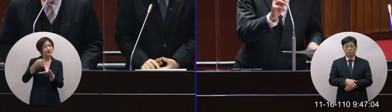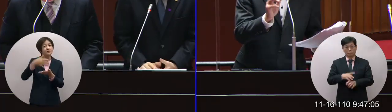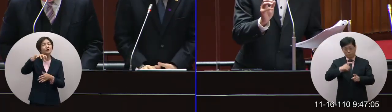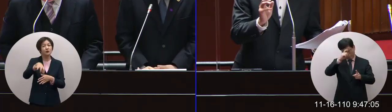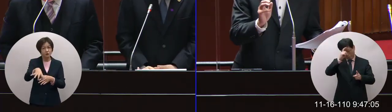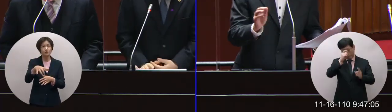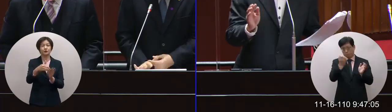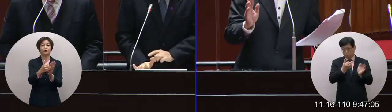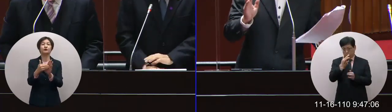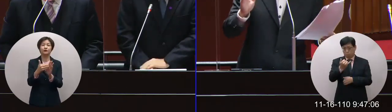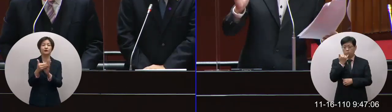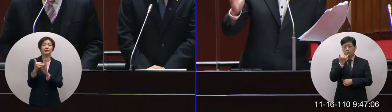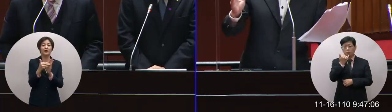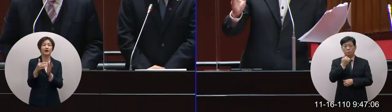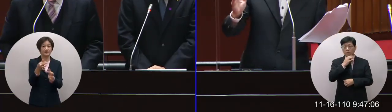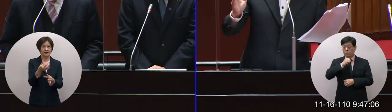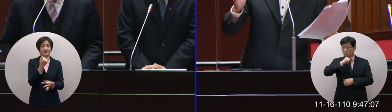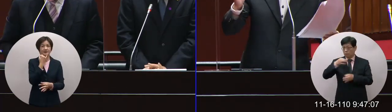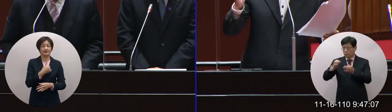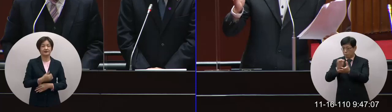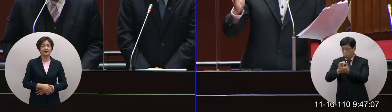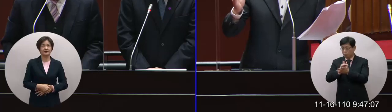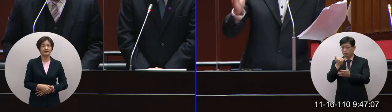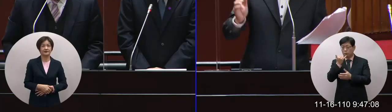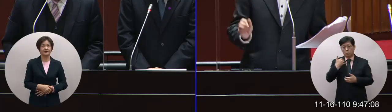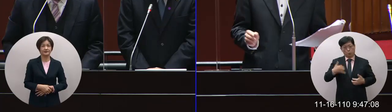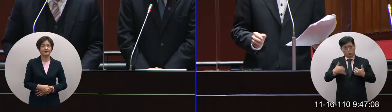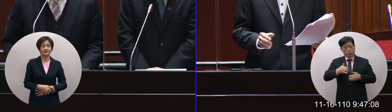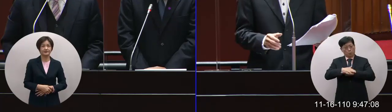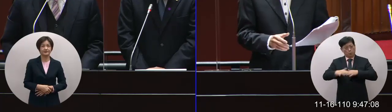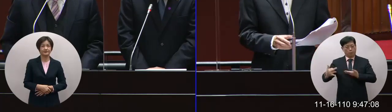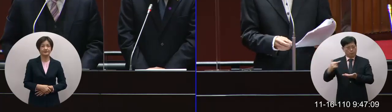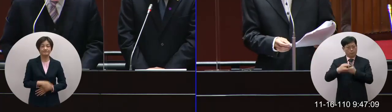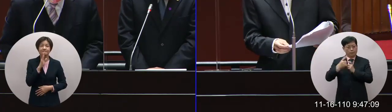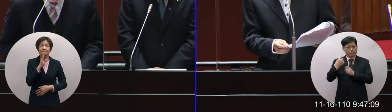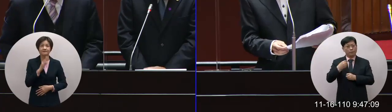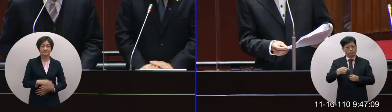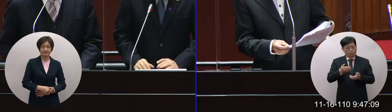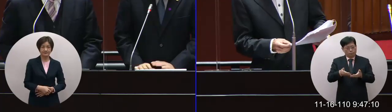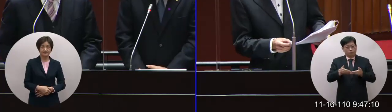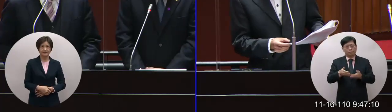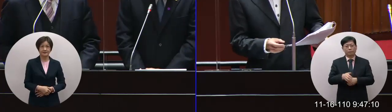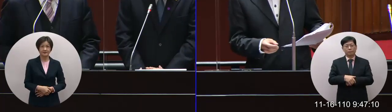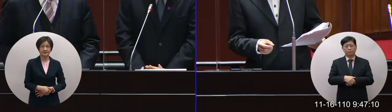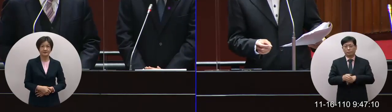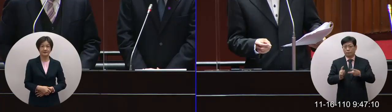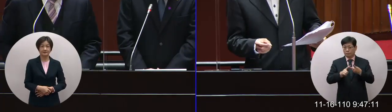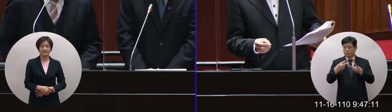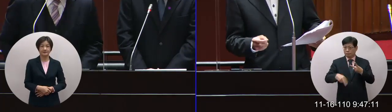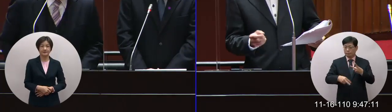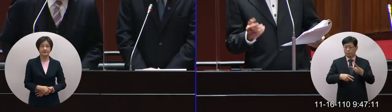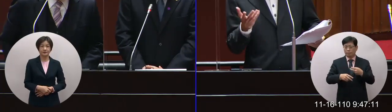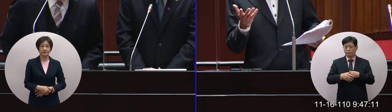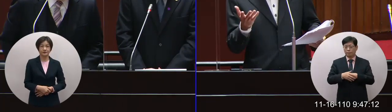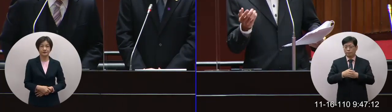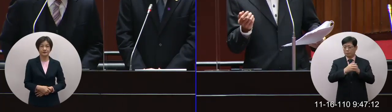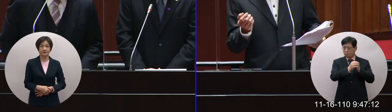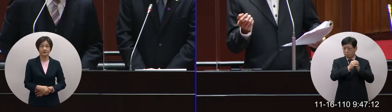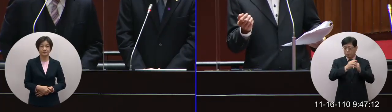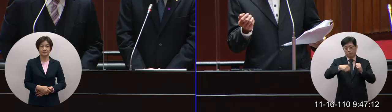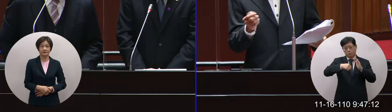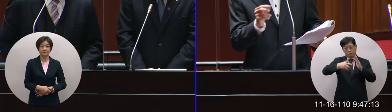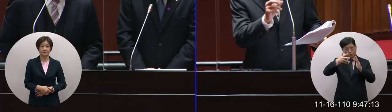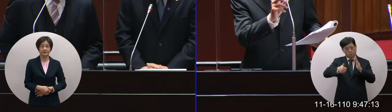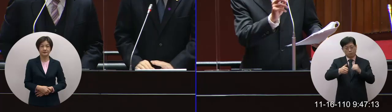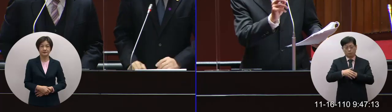希望做好準備讓所有的台商可以快樂安心的回家這個很重要那另外要拜託院長